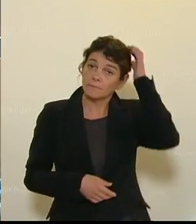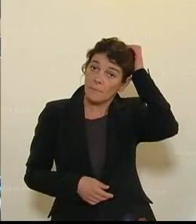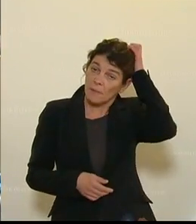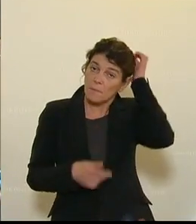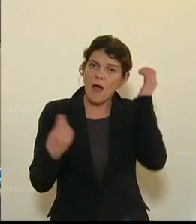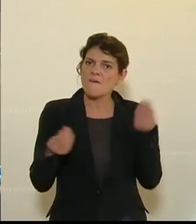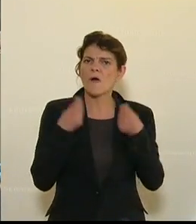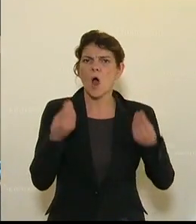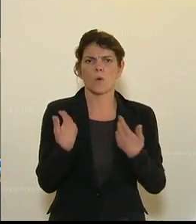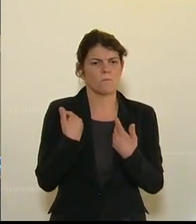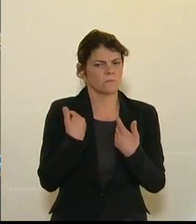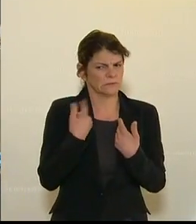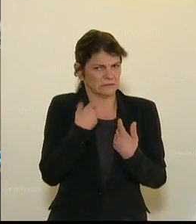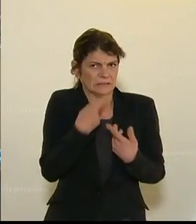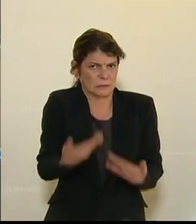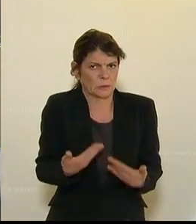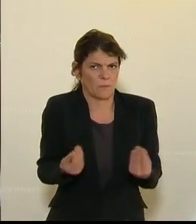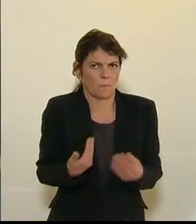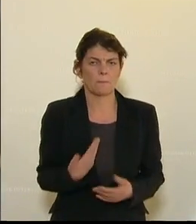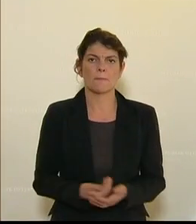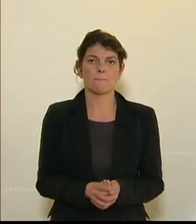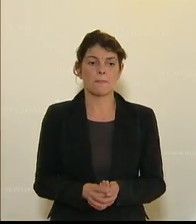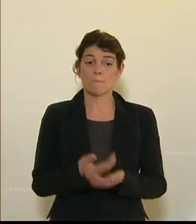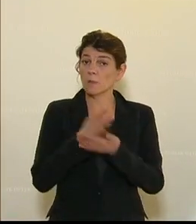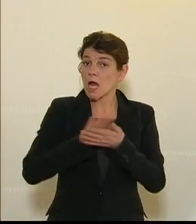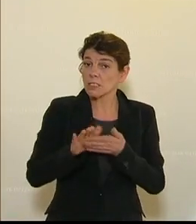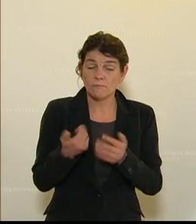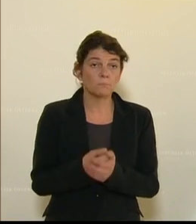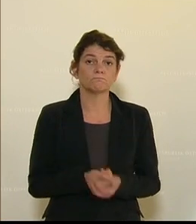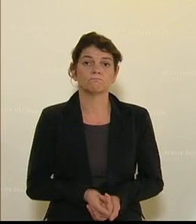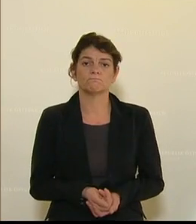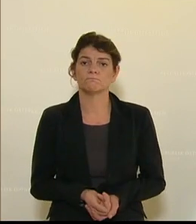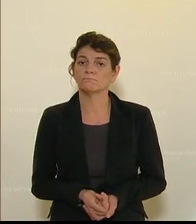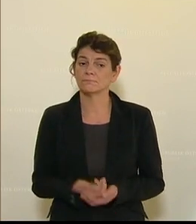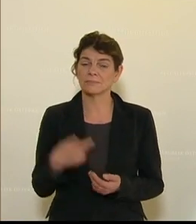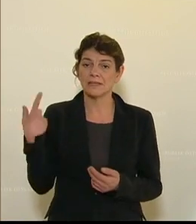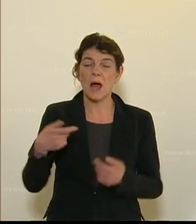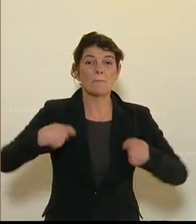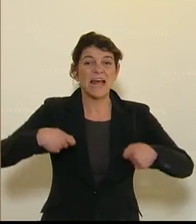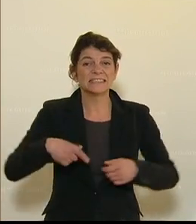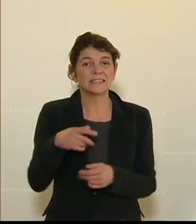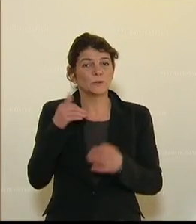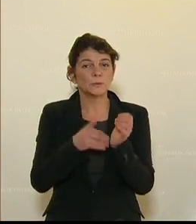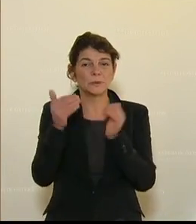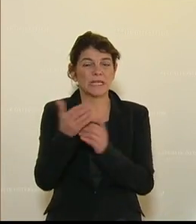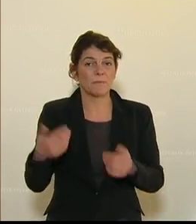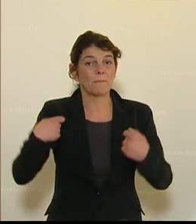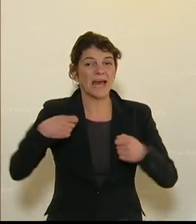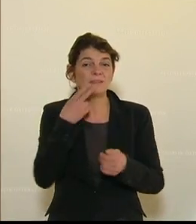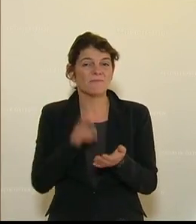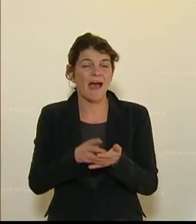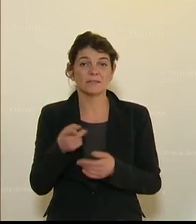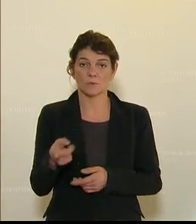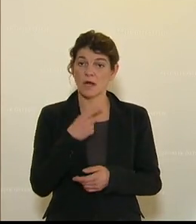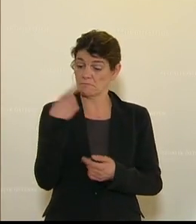Warum komme ich auf das? Ganz einfach, Sie haben das Plastiksystem, den Plastikpfand angekündigt,